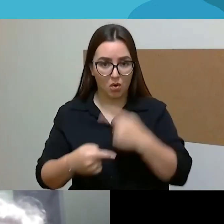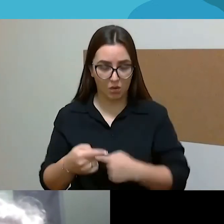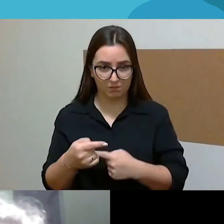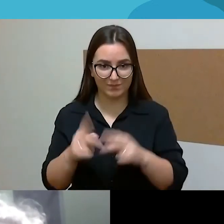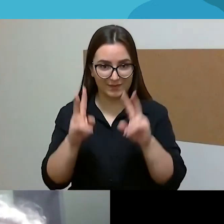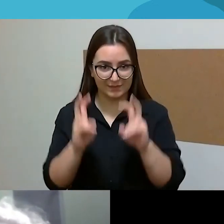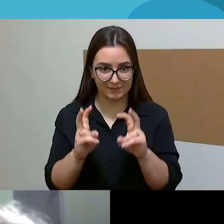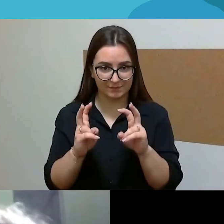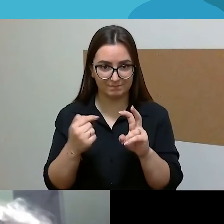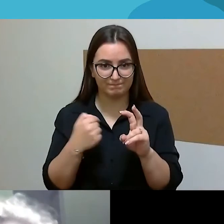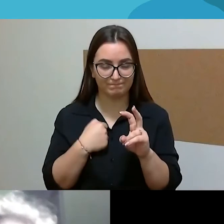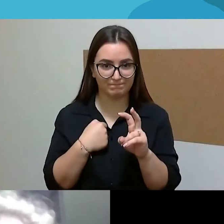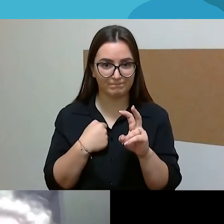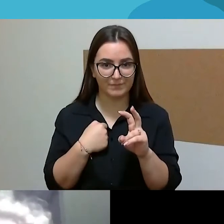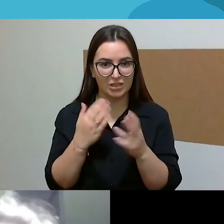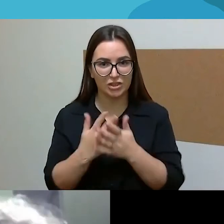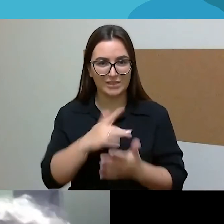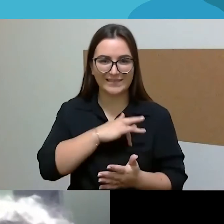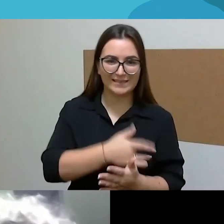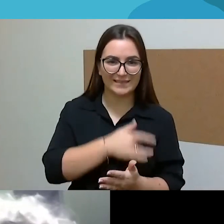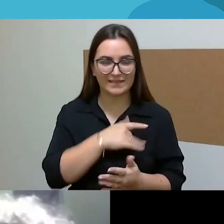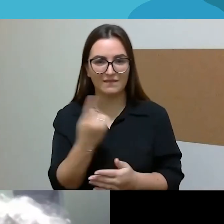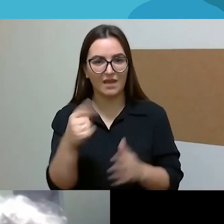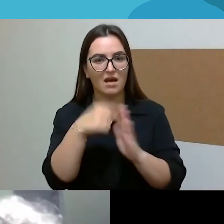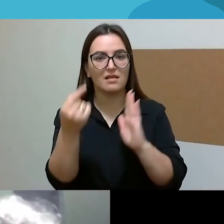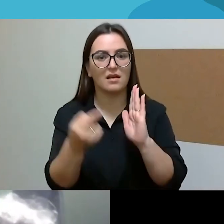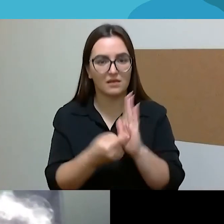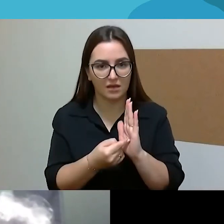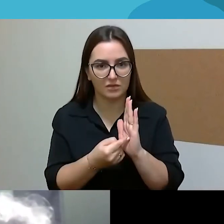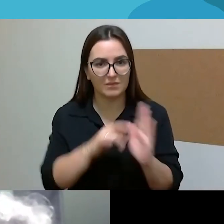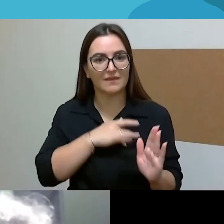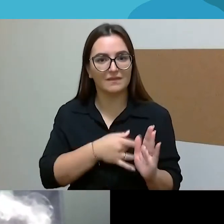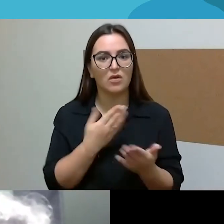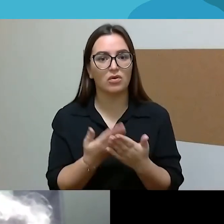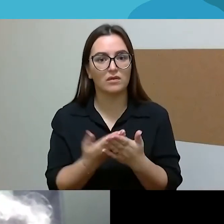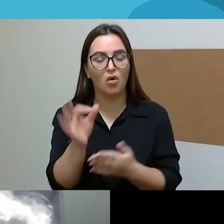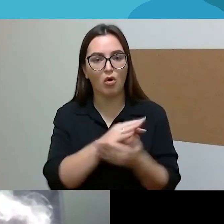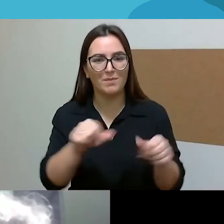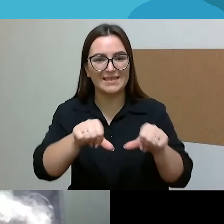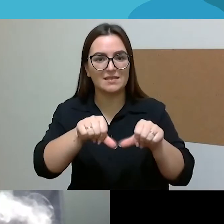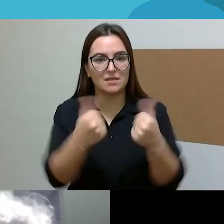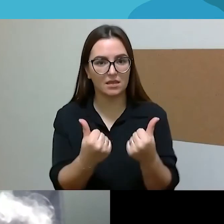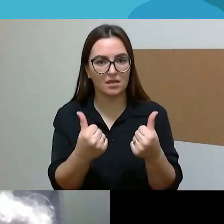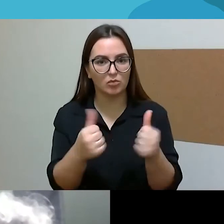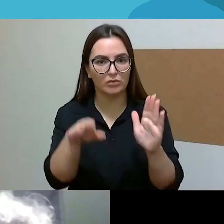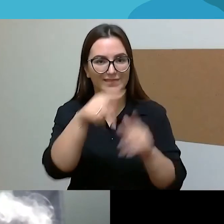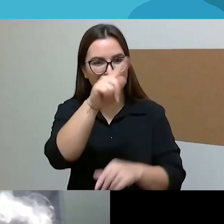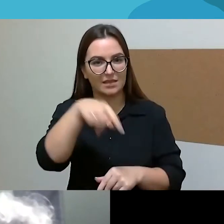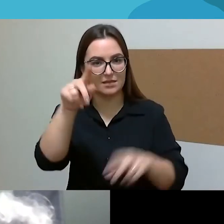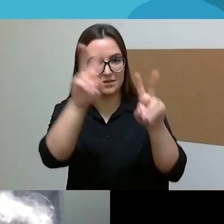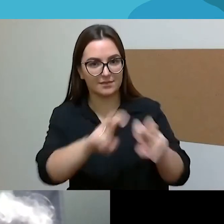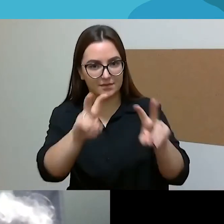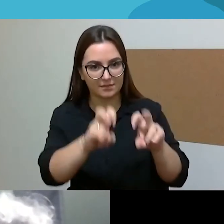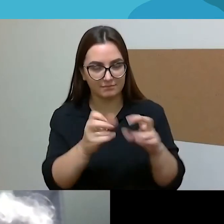vienas toksai ramybės neduodantis klausimas yra skirybų statistika. Niekam čia